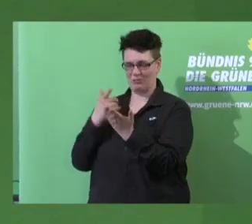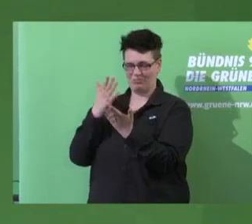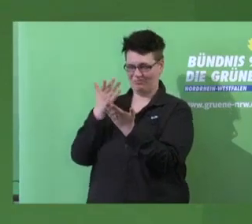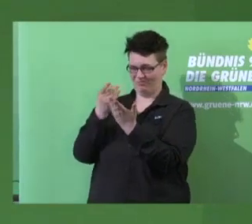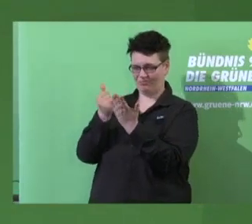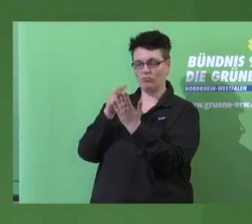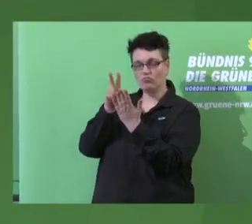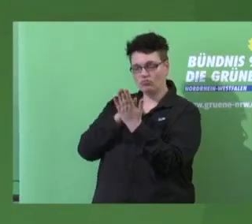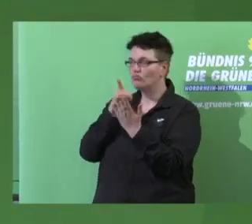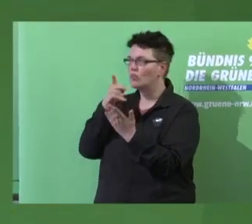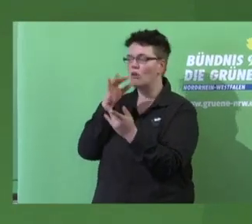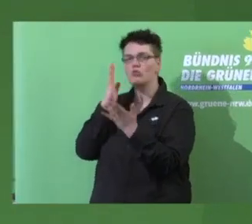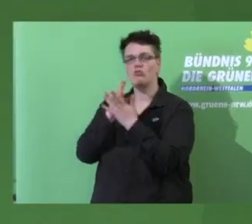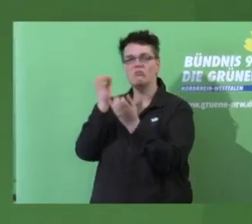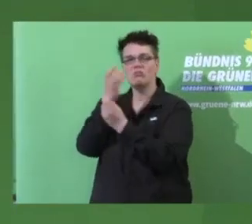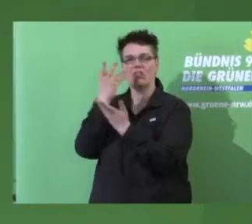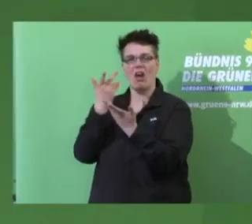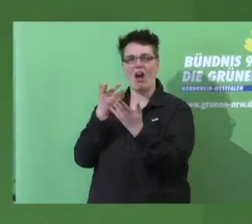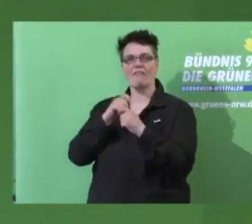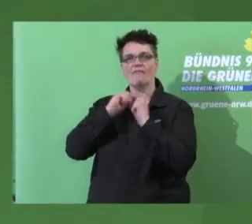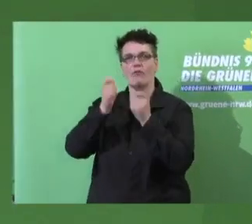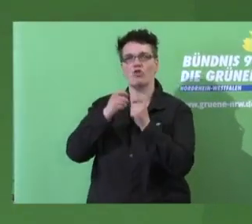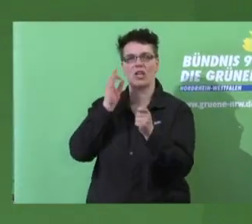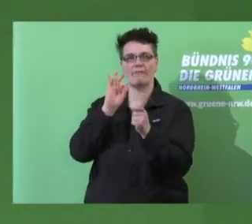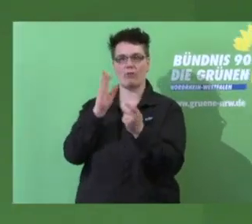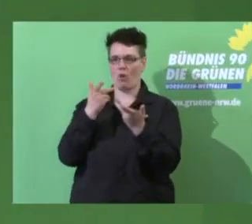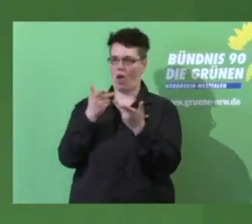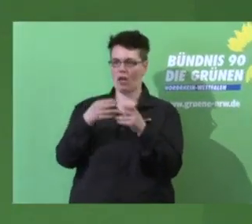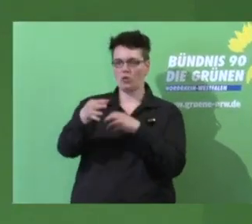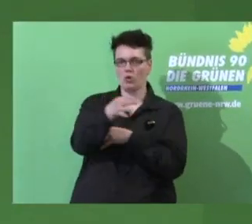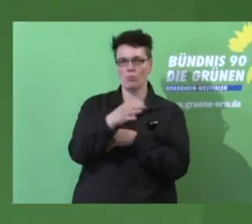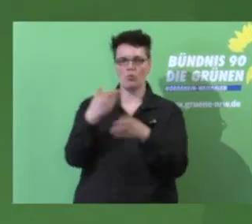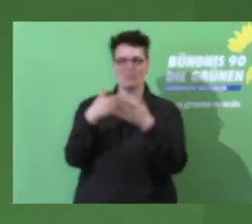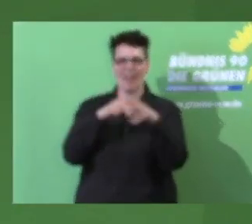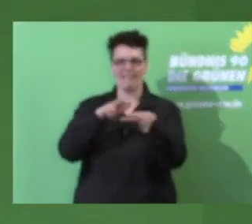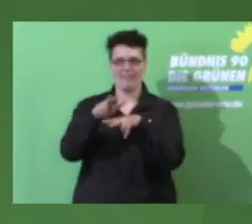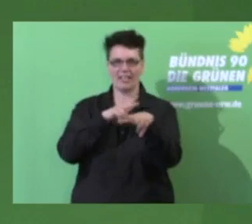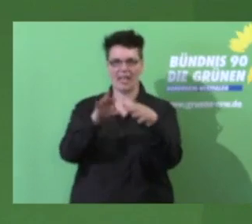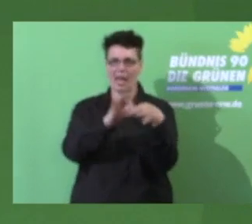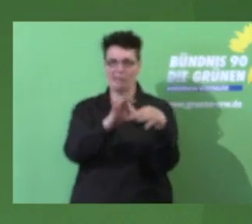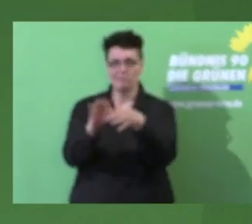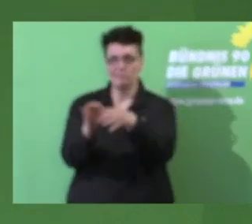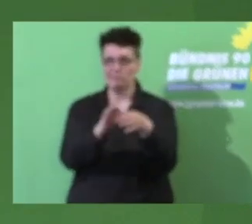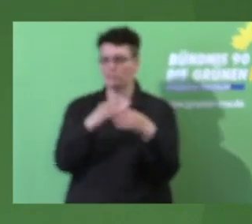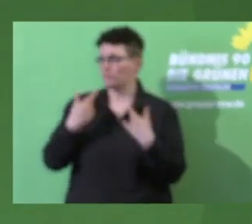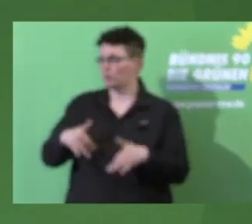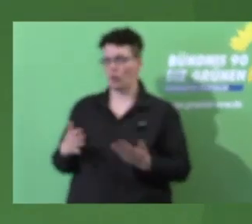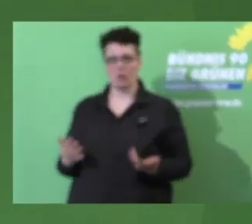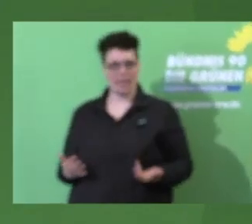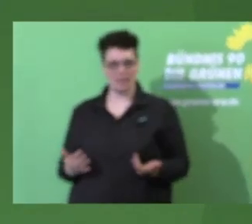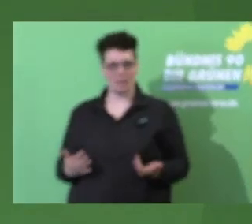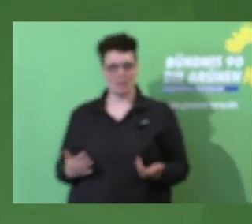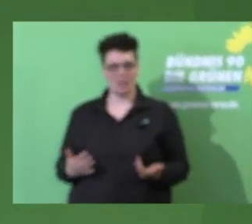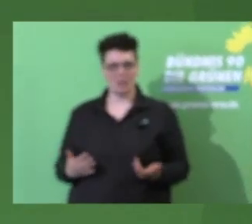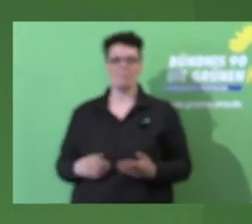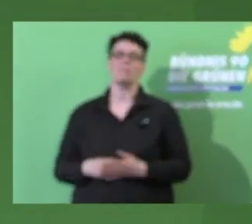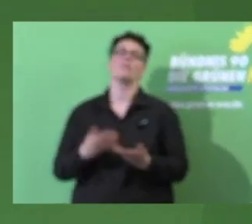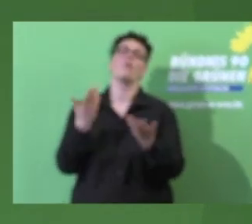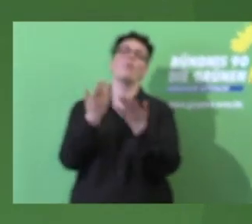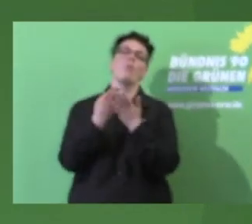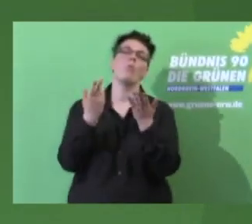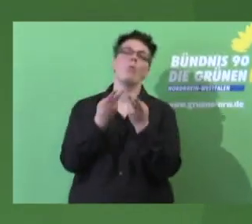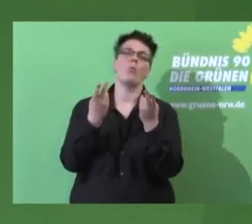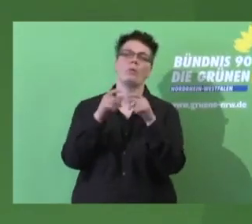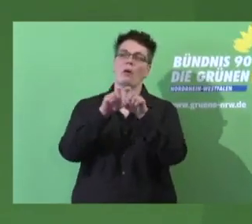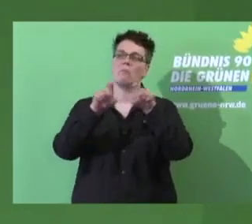dass sie Nahverkehr auch wirklich finanzieren können. Denn die bisherigen Finanzierungswege sind ausgereizt. Stichwort Stadt oder Land. Ich will